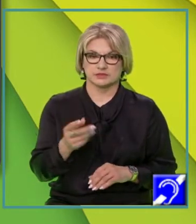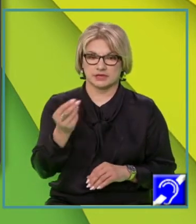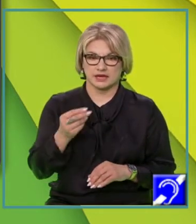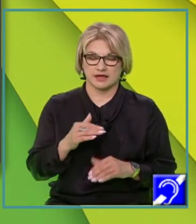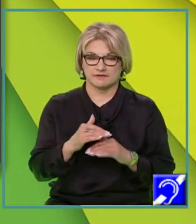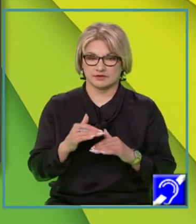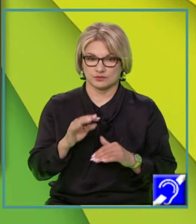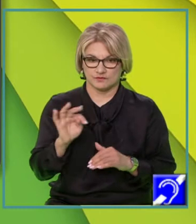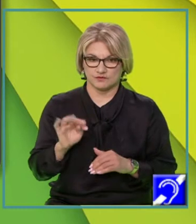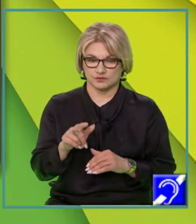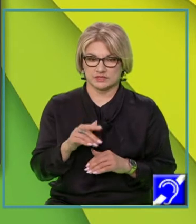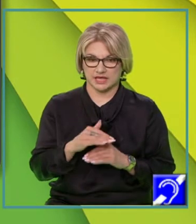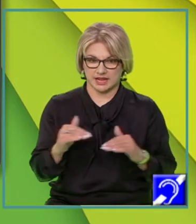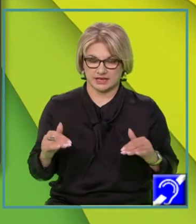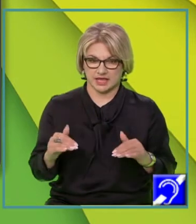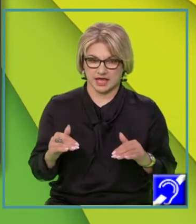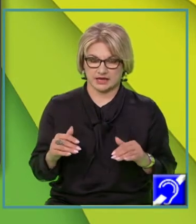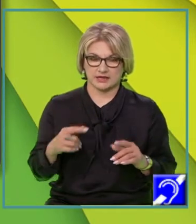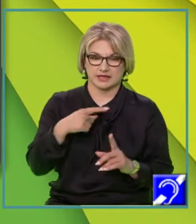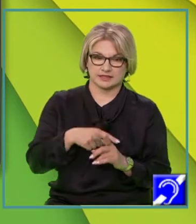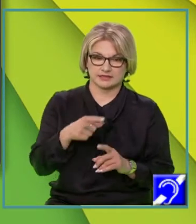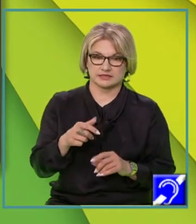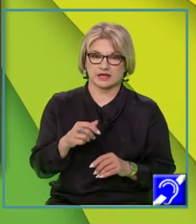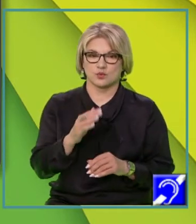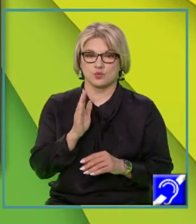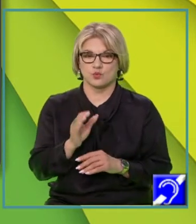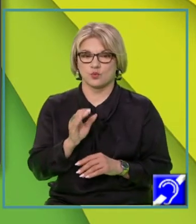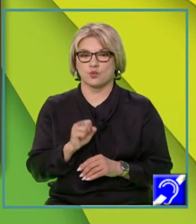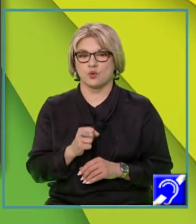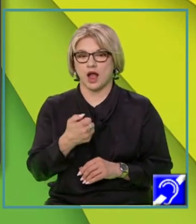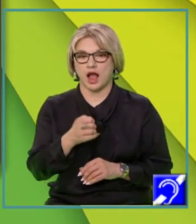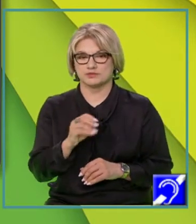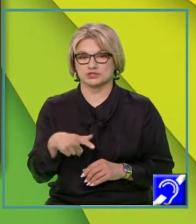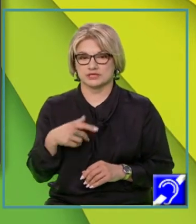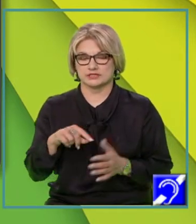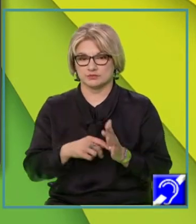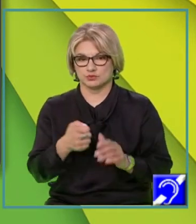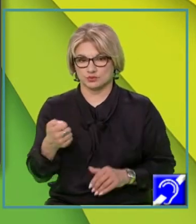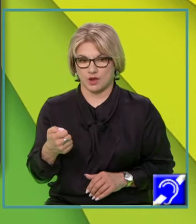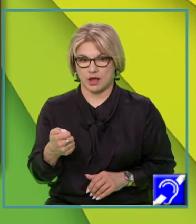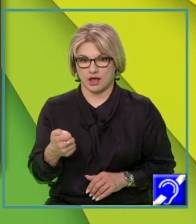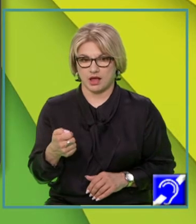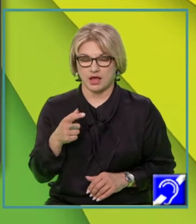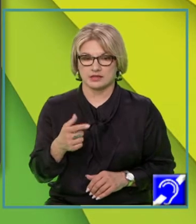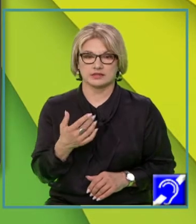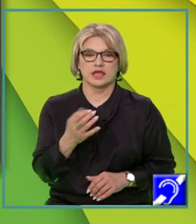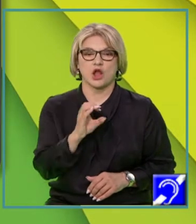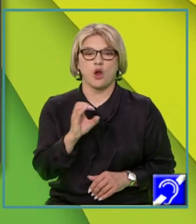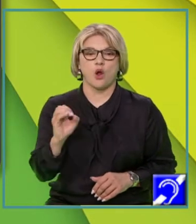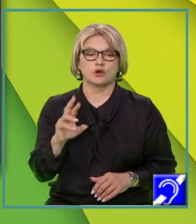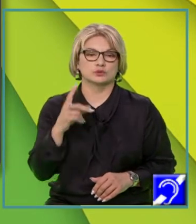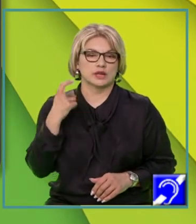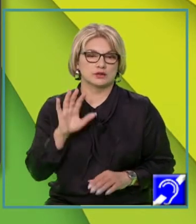intersectat cu axa absciselor va fi punctul A. De coordonate nu știu, adică